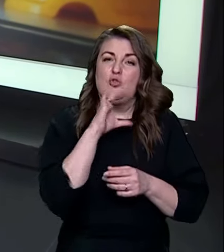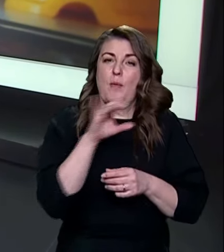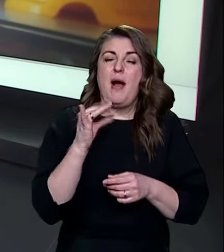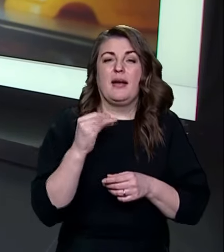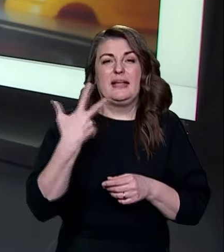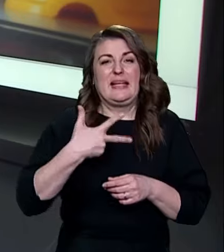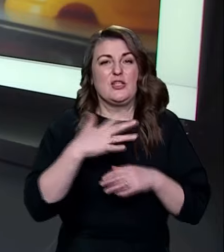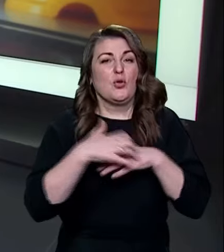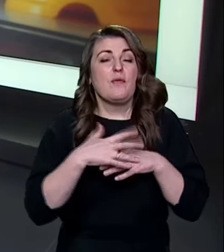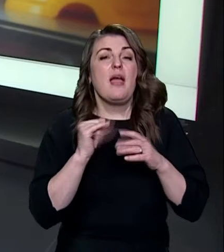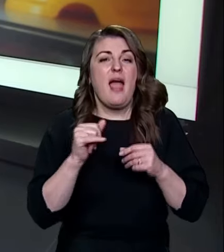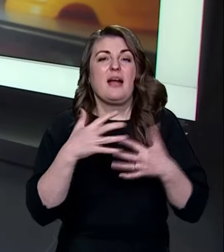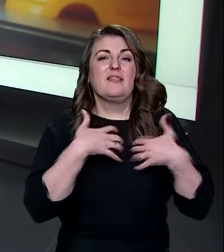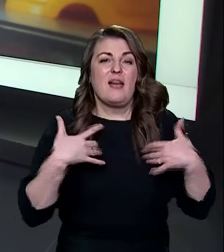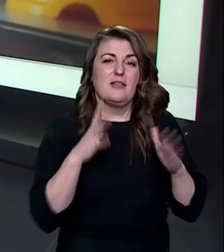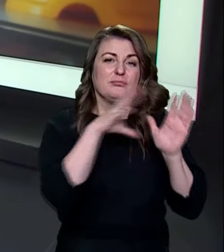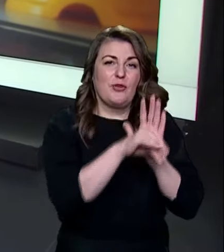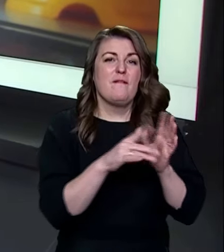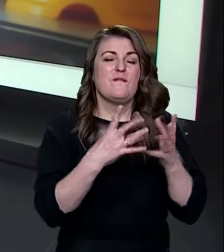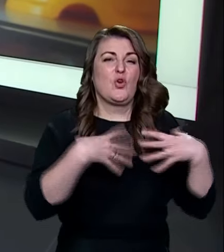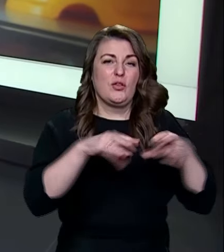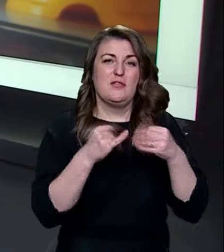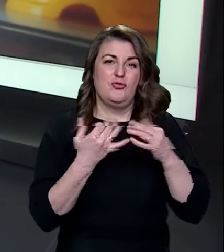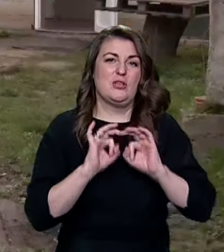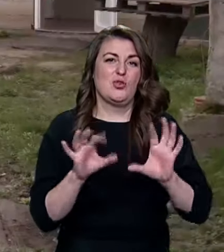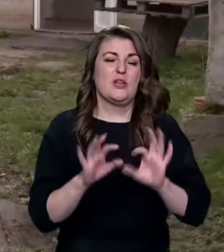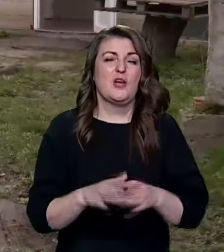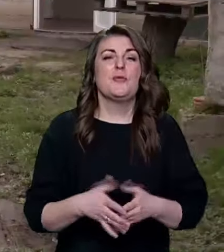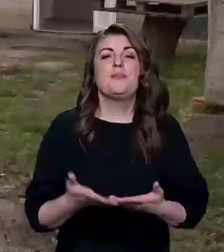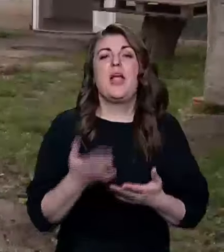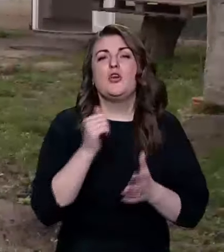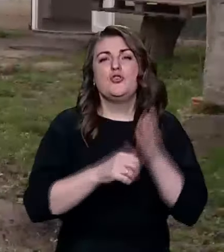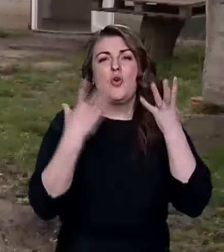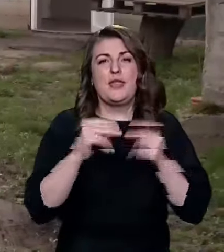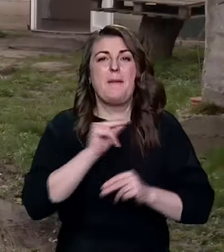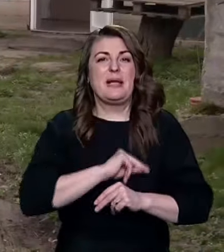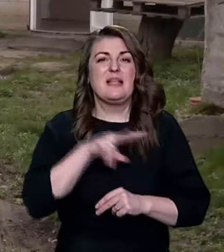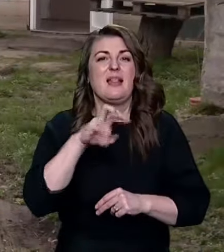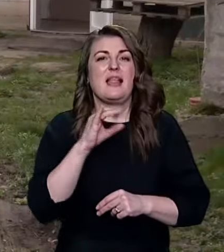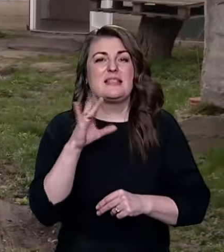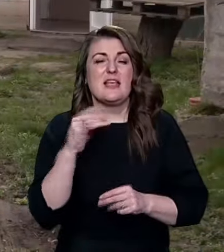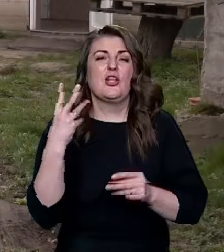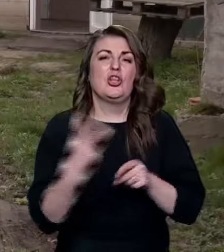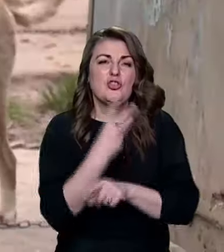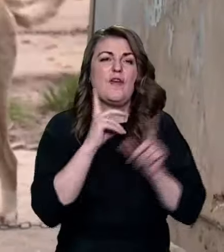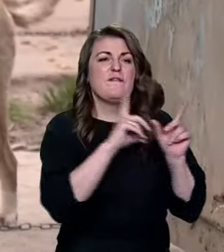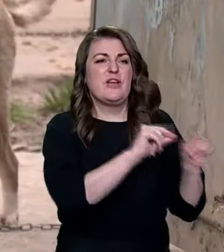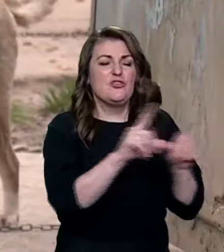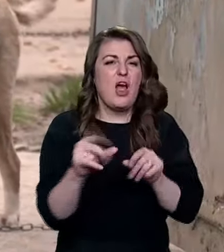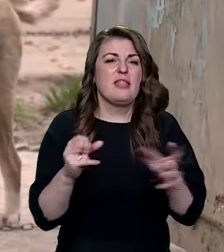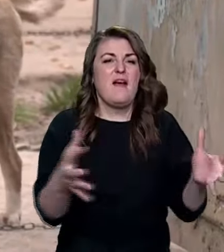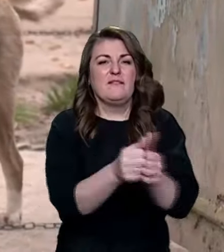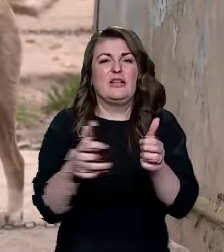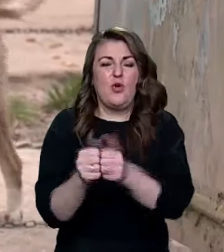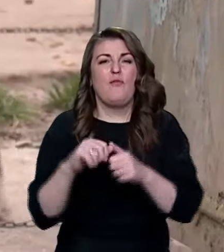Як тварин прилаштовують у родини, розкажуть мої колеги. Щодня працівники ласки тричі виїжджають на відлов безпритульних